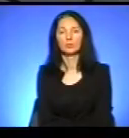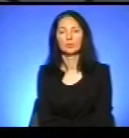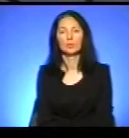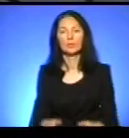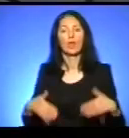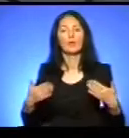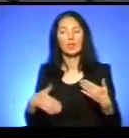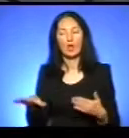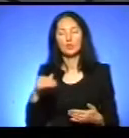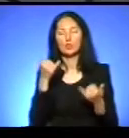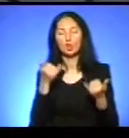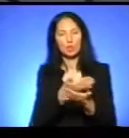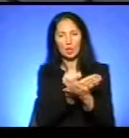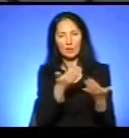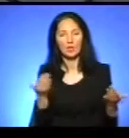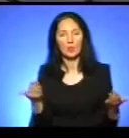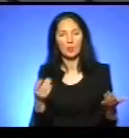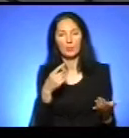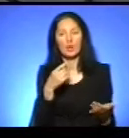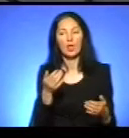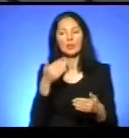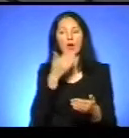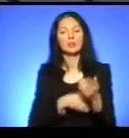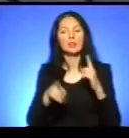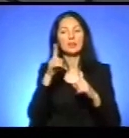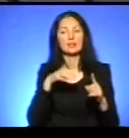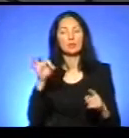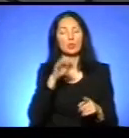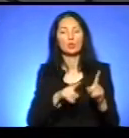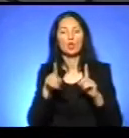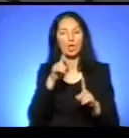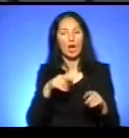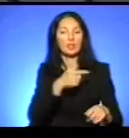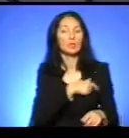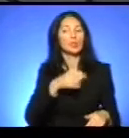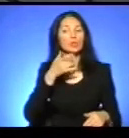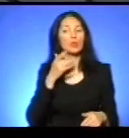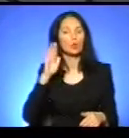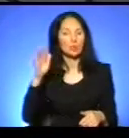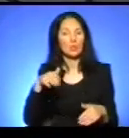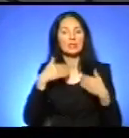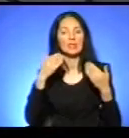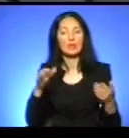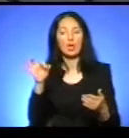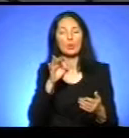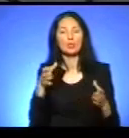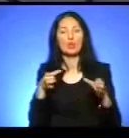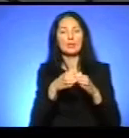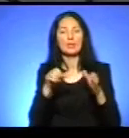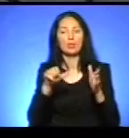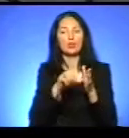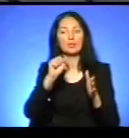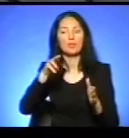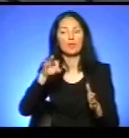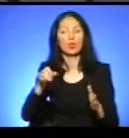Вітаю усіх, хто зараз з нами. На останній сесії обласної ради депутати проголосували за звернення обласної спілки учасників АТО до